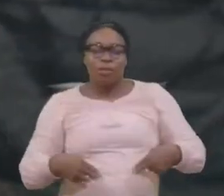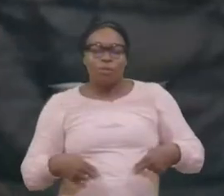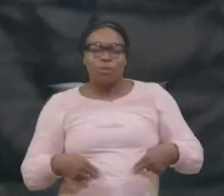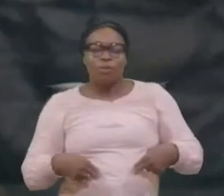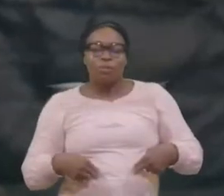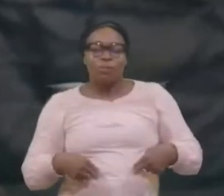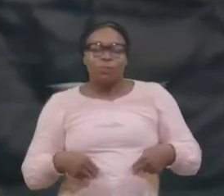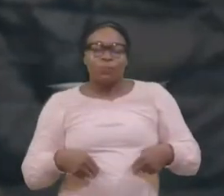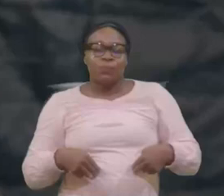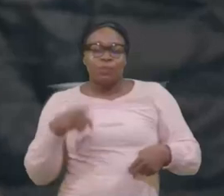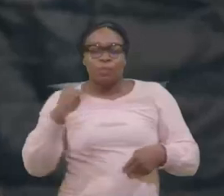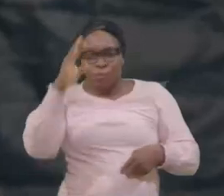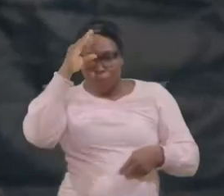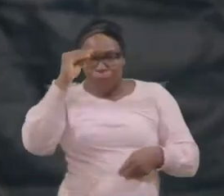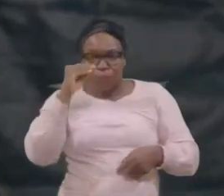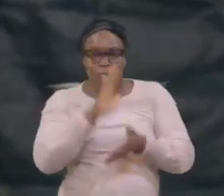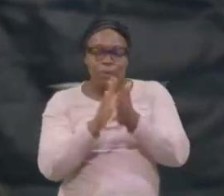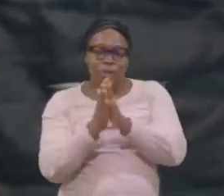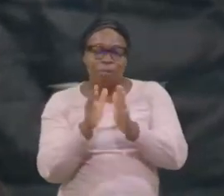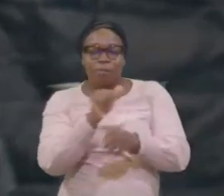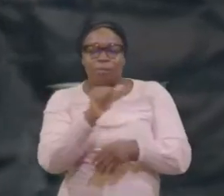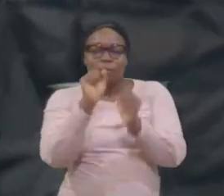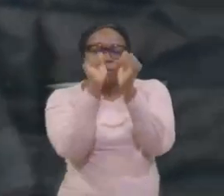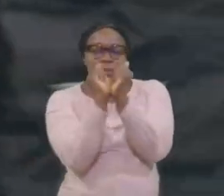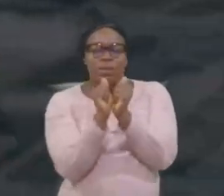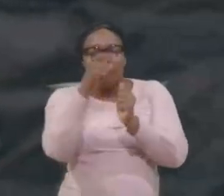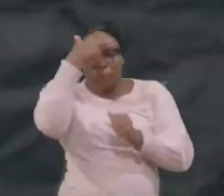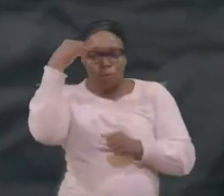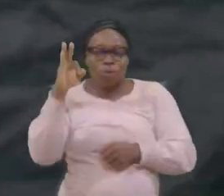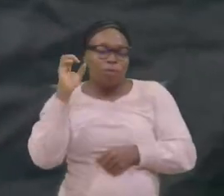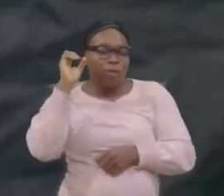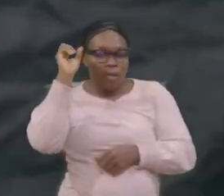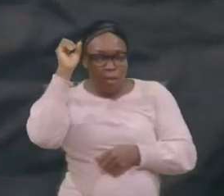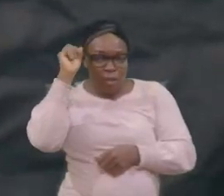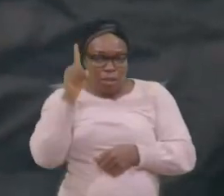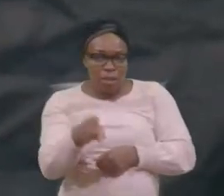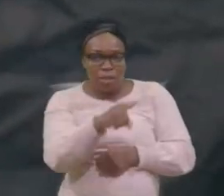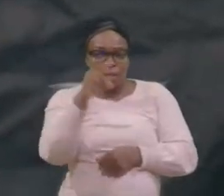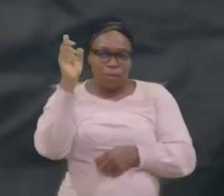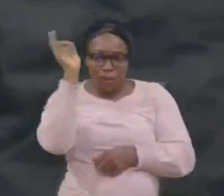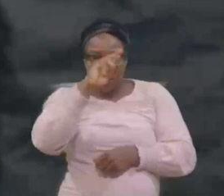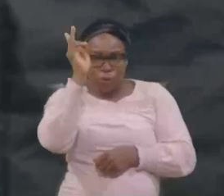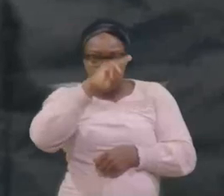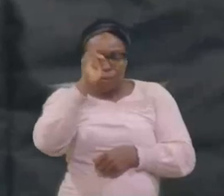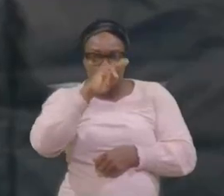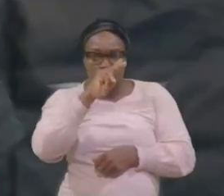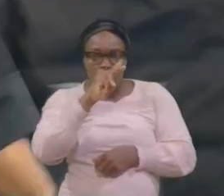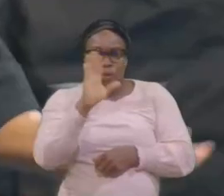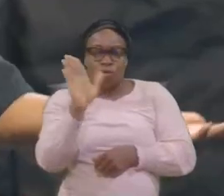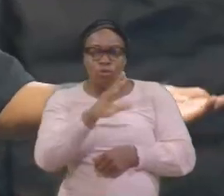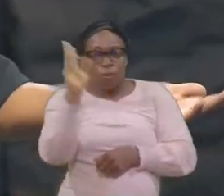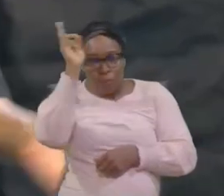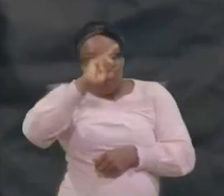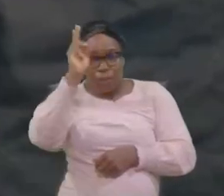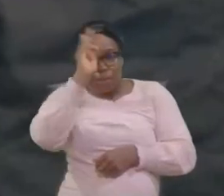Il était devenu esclave par son agitation. Mon ami, ton agitation, ton insouciance,